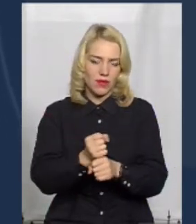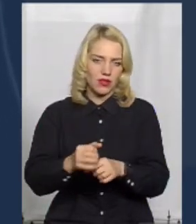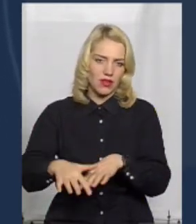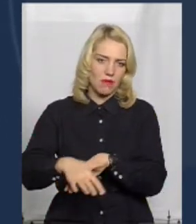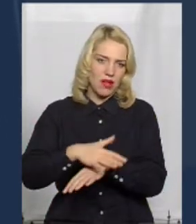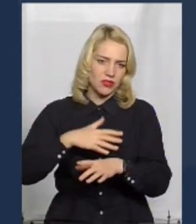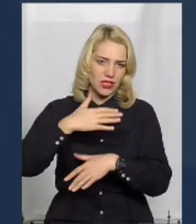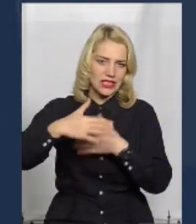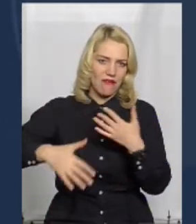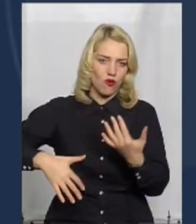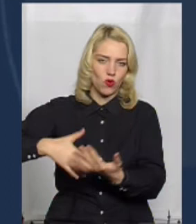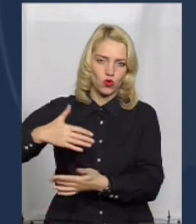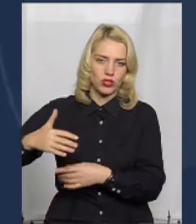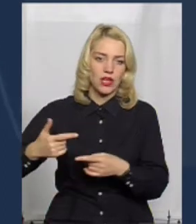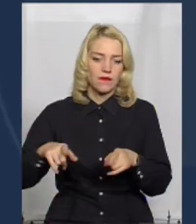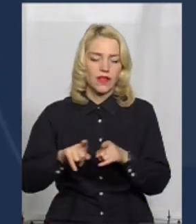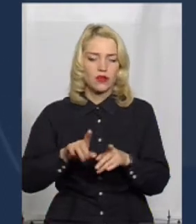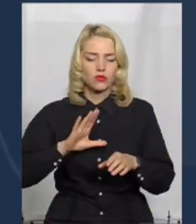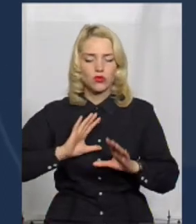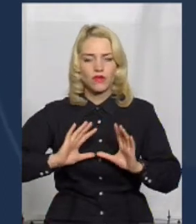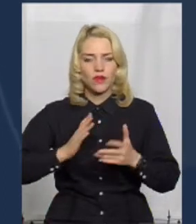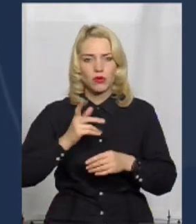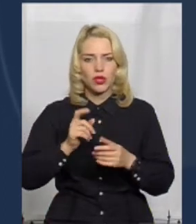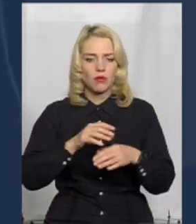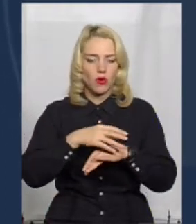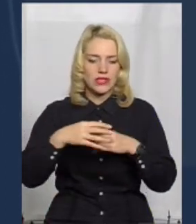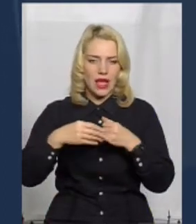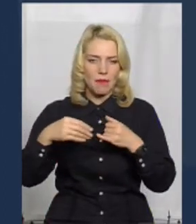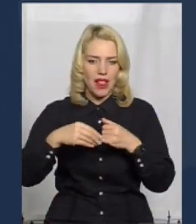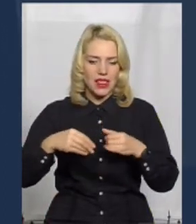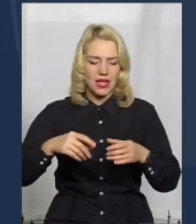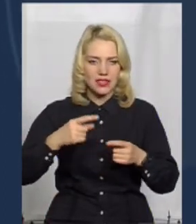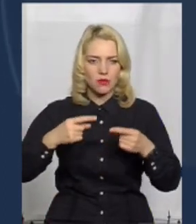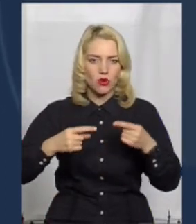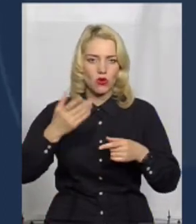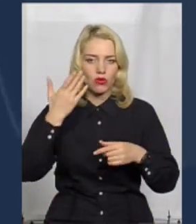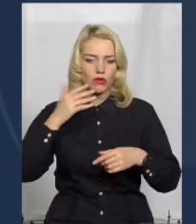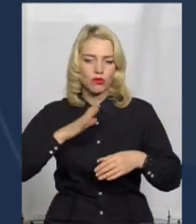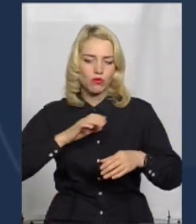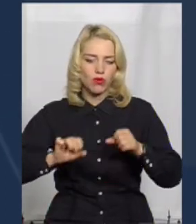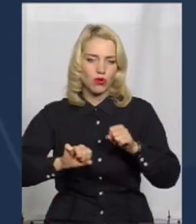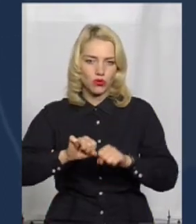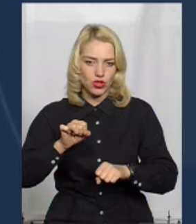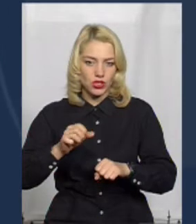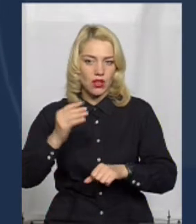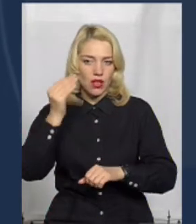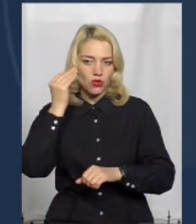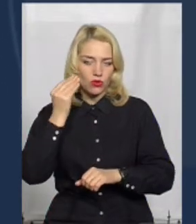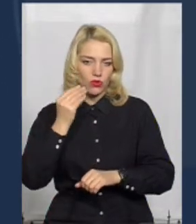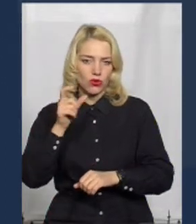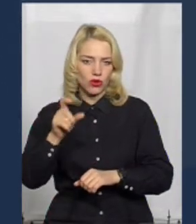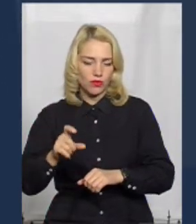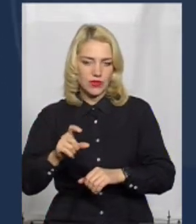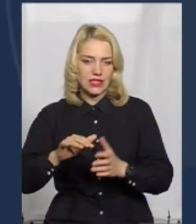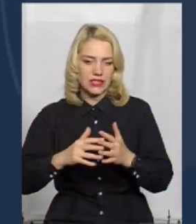Також в нас були випадки по земельних спорах, коли там були порушені, на думку місцев жителів одного з сіл, їхні права, що там